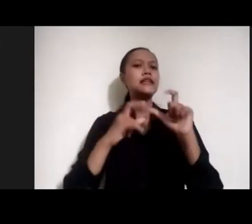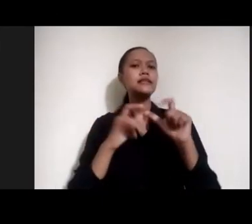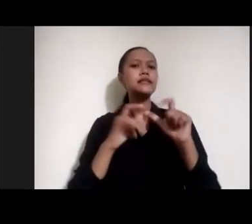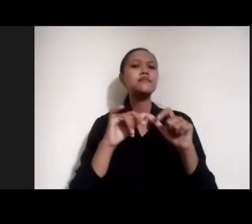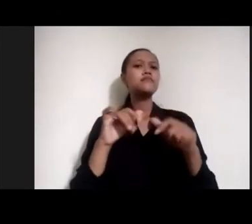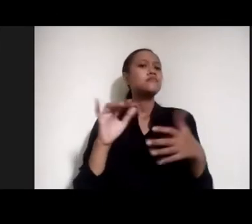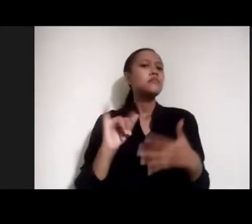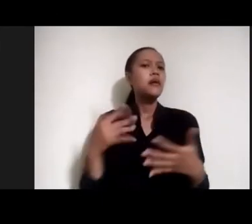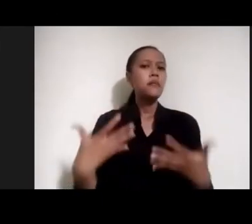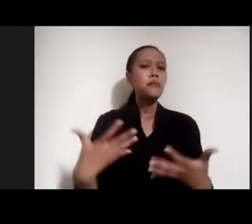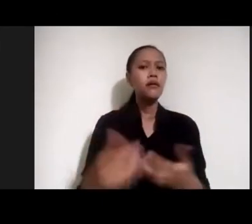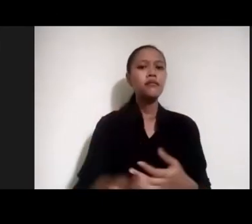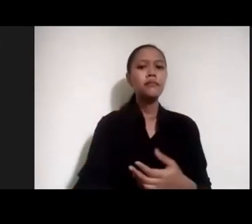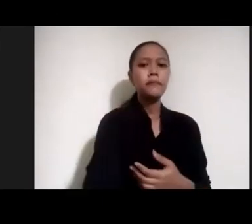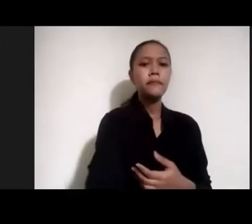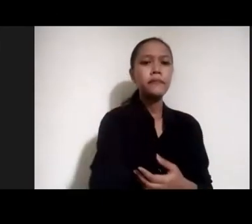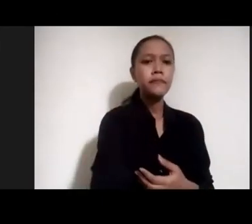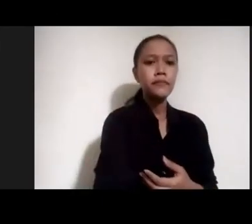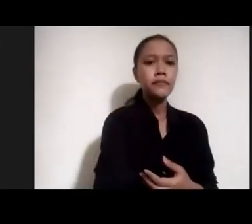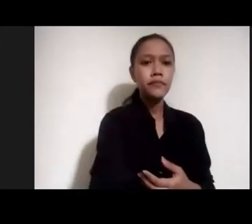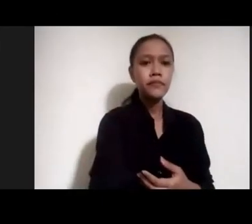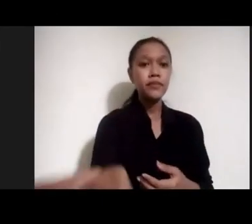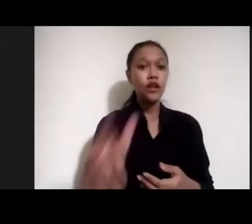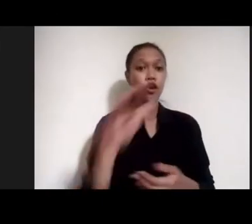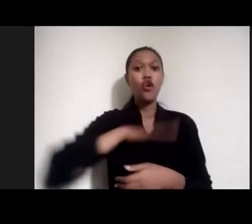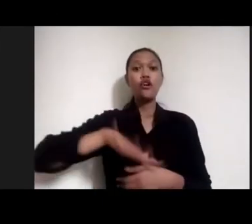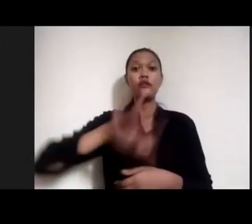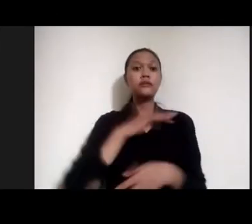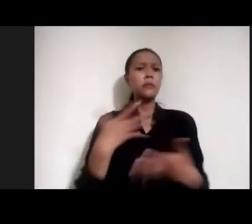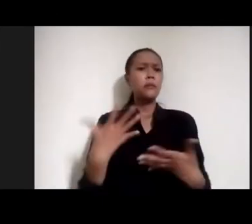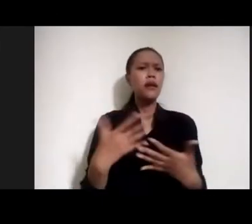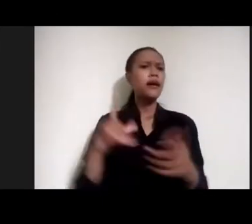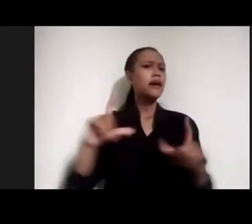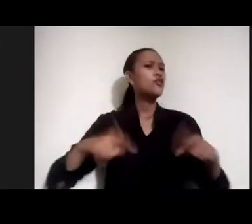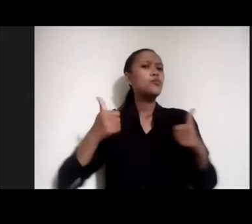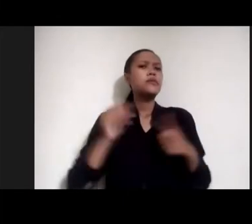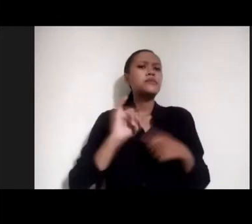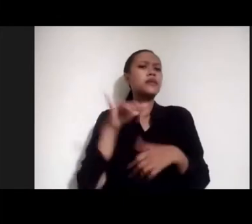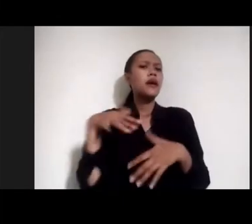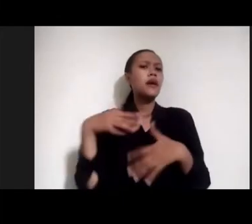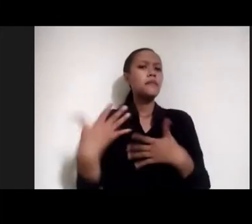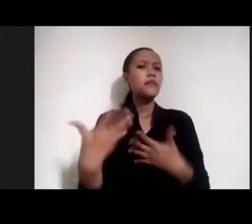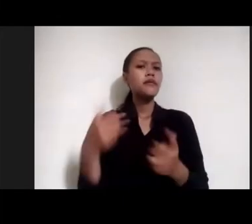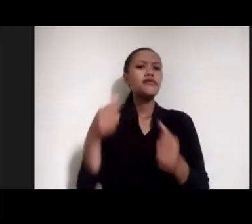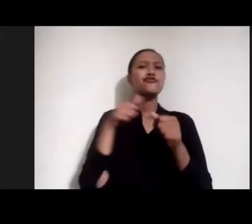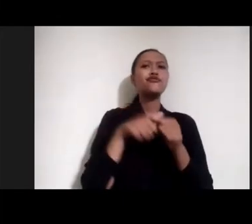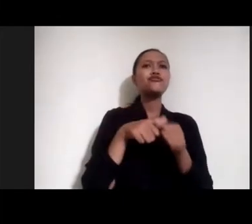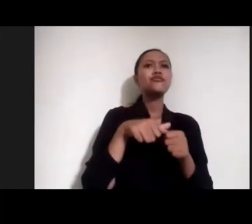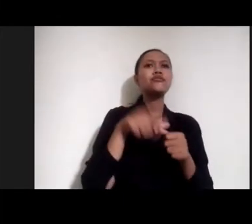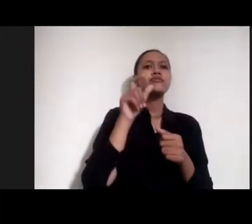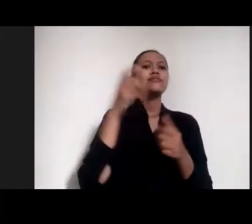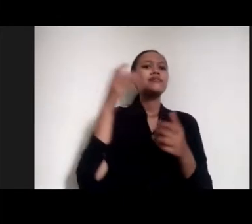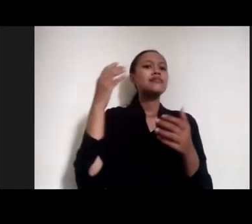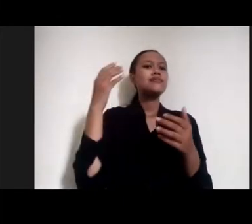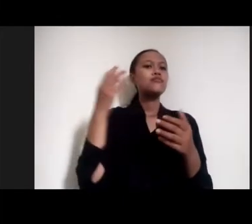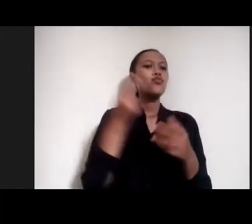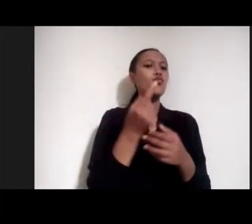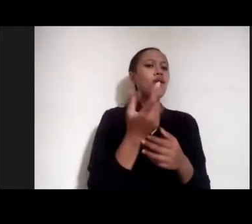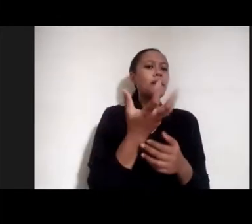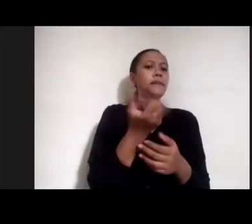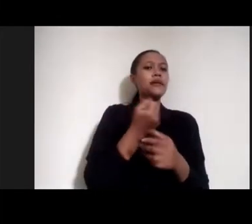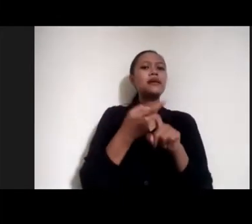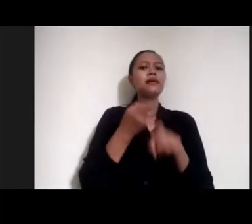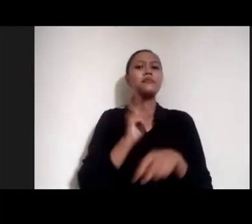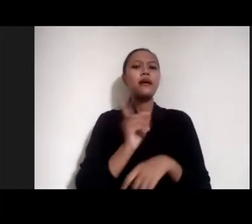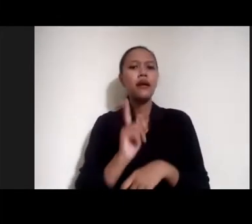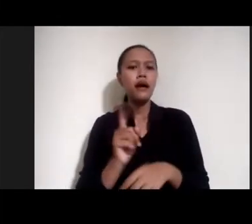kondisinya Bagaimana Kehidupannya Bagaimana Mereka mendapatkan Pendapatan Untuk hidup Bagaimana